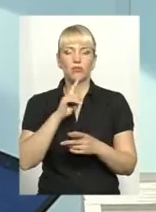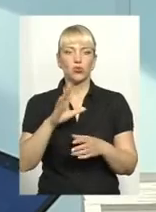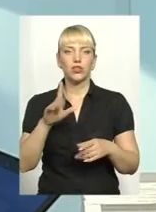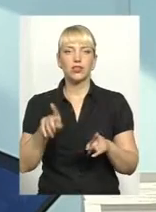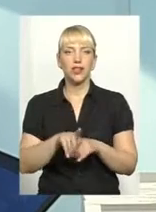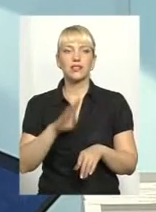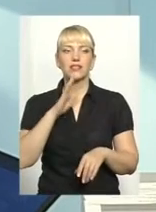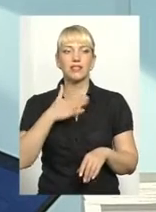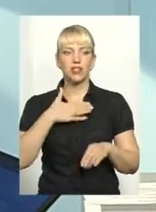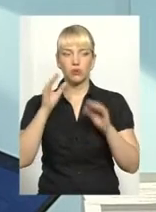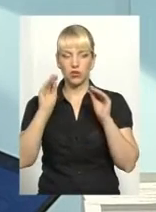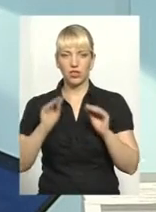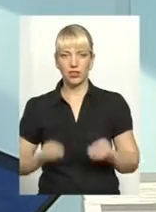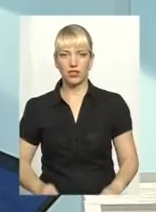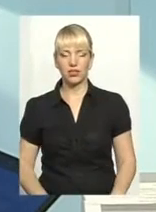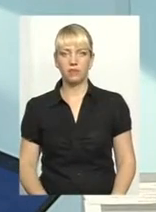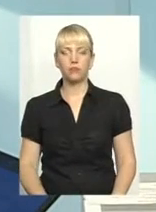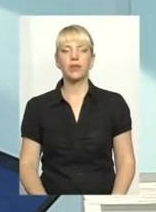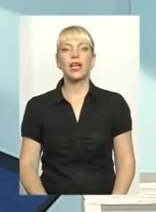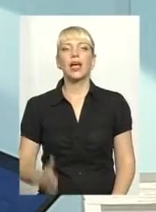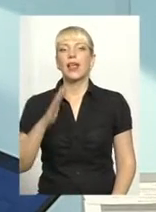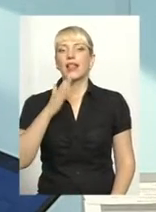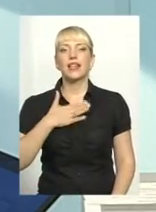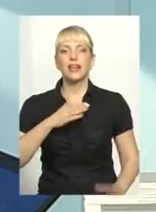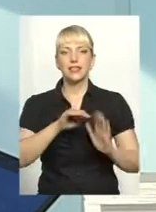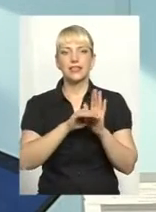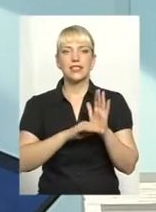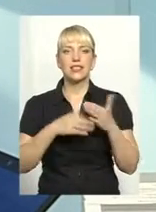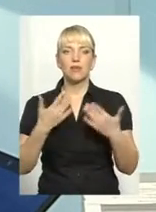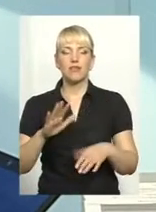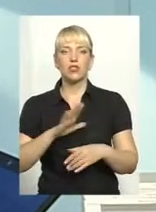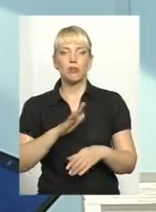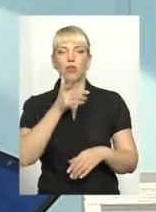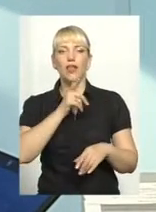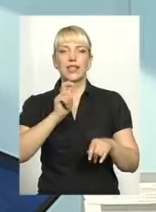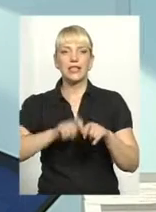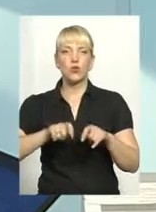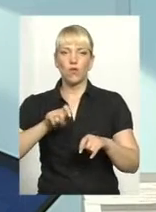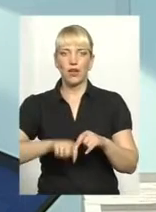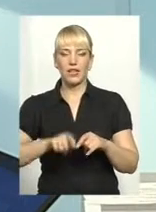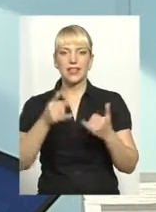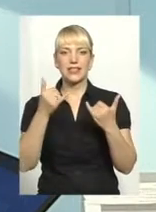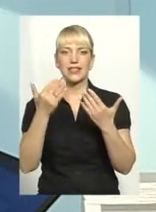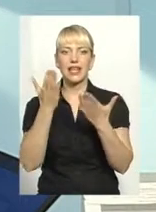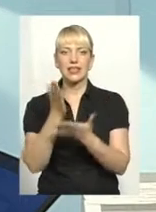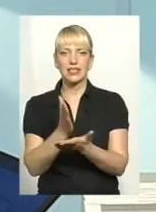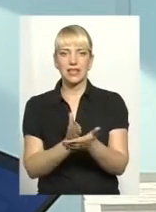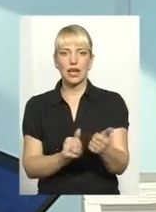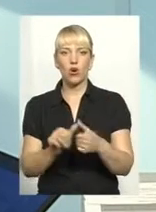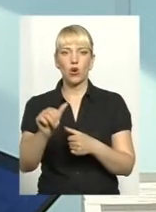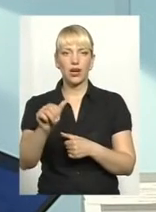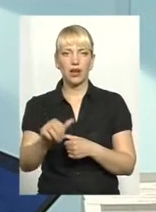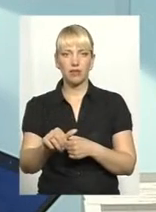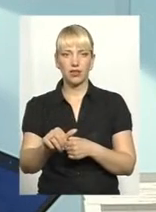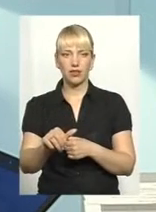Насправді наша система вже пройшла декілька етапів тестування і зараз є окремий